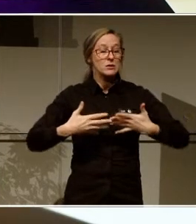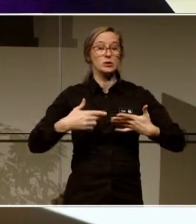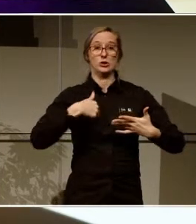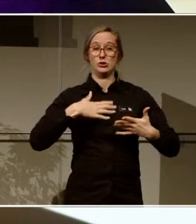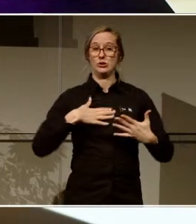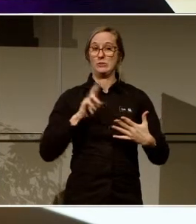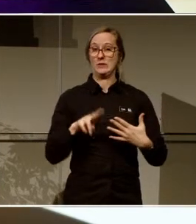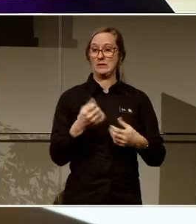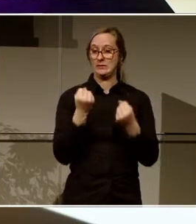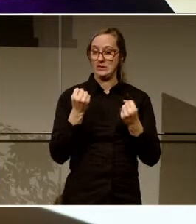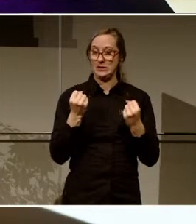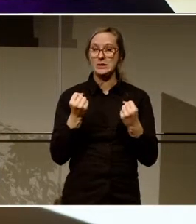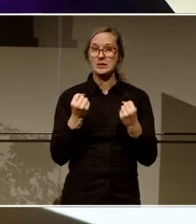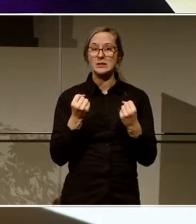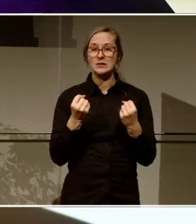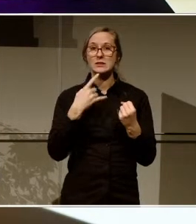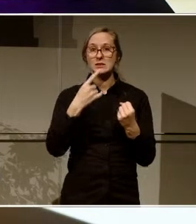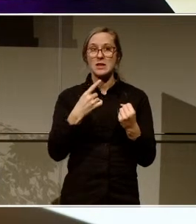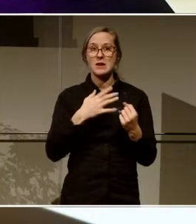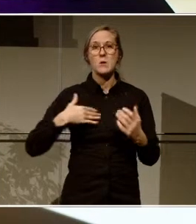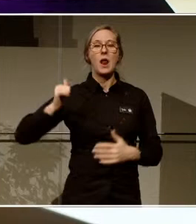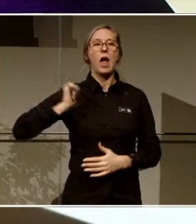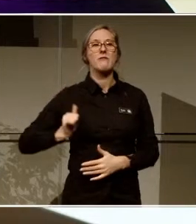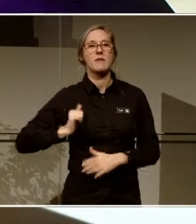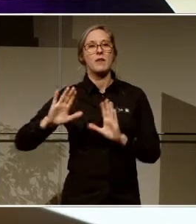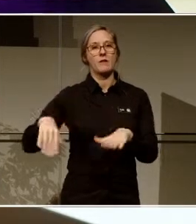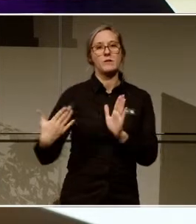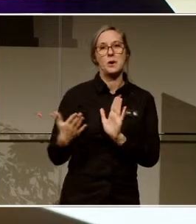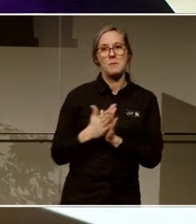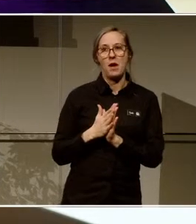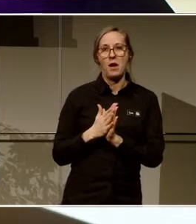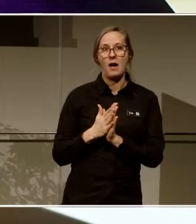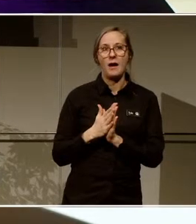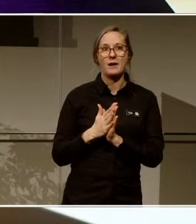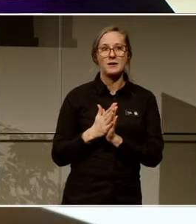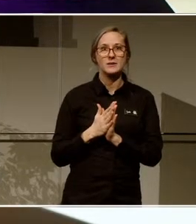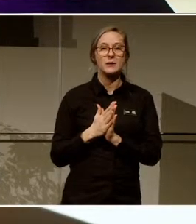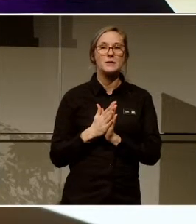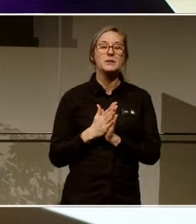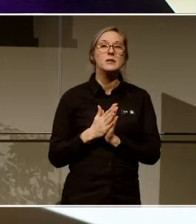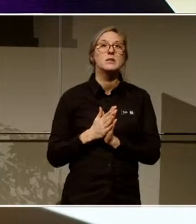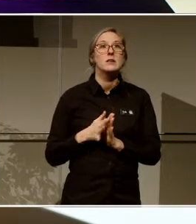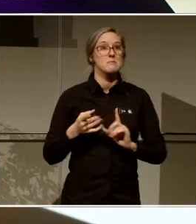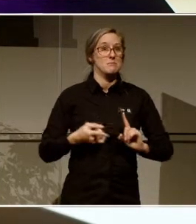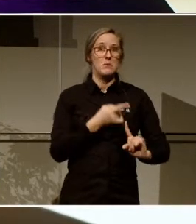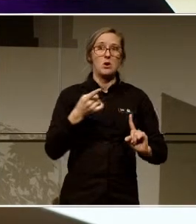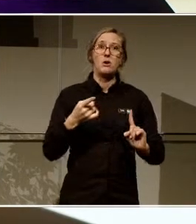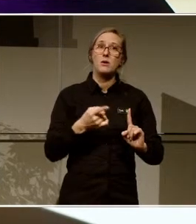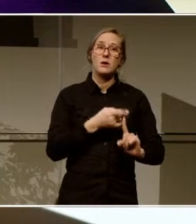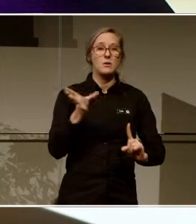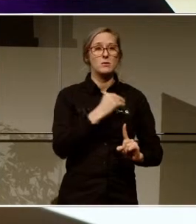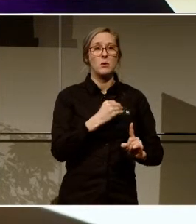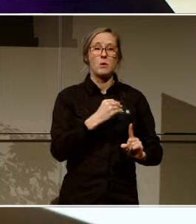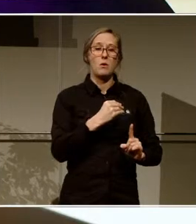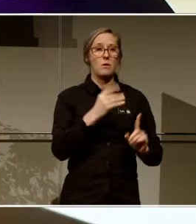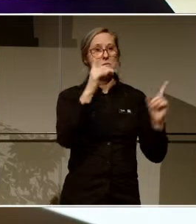jätteviktigt det här att vi haft med oss våra användare hela tiden. Att vi började med en stor invånarinvolvering och att vi nu följer upp den.